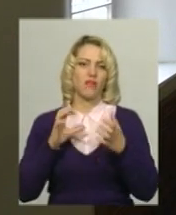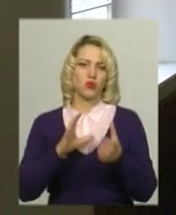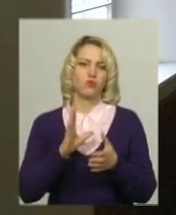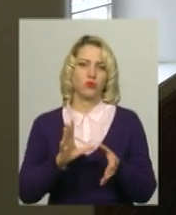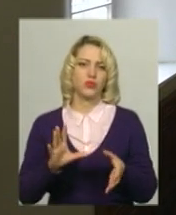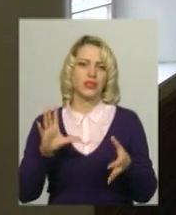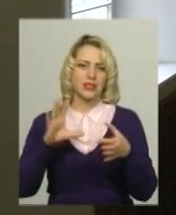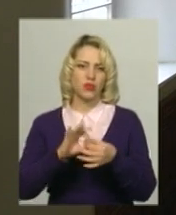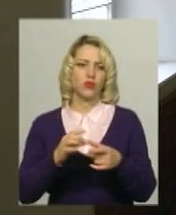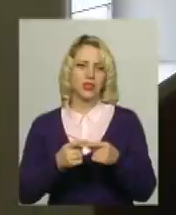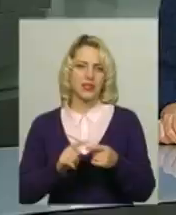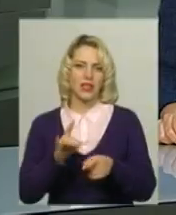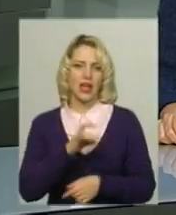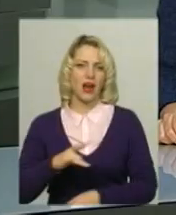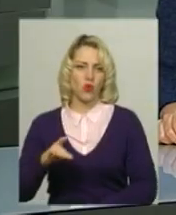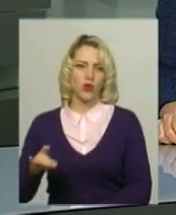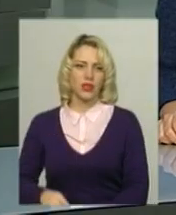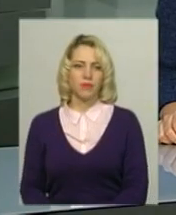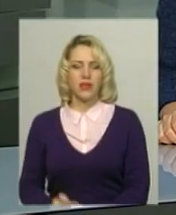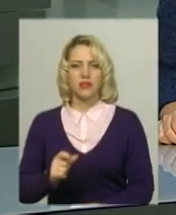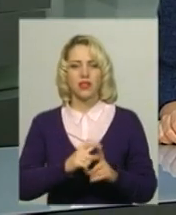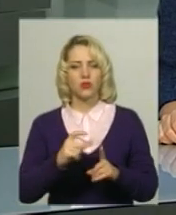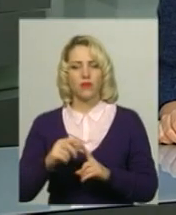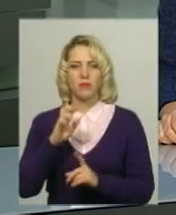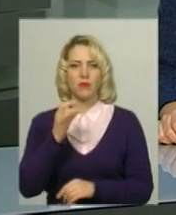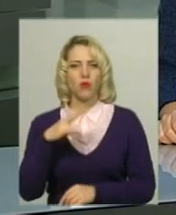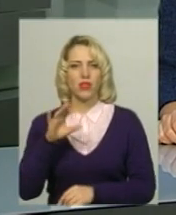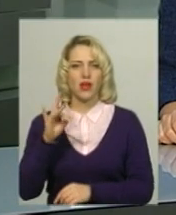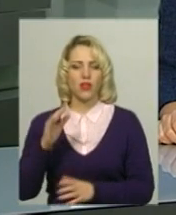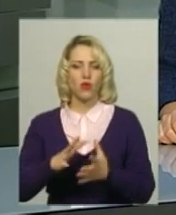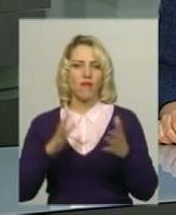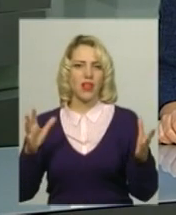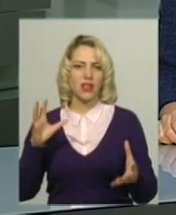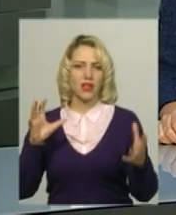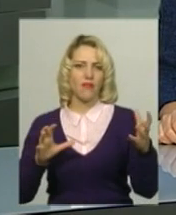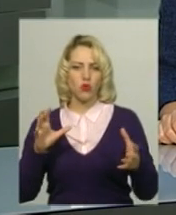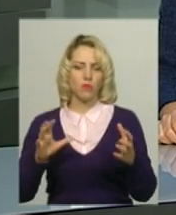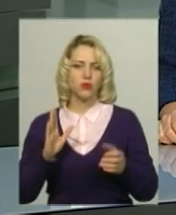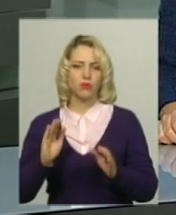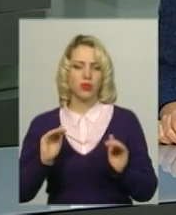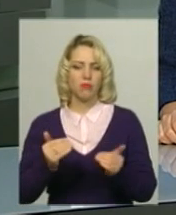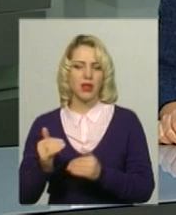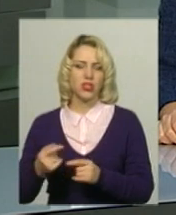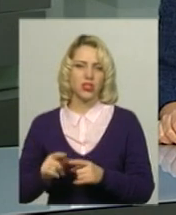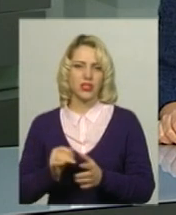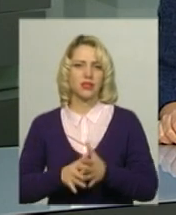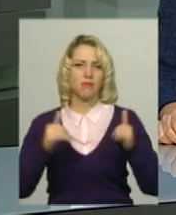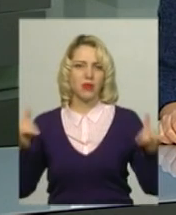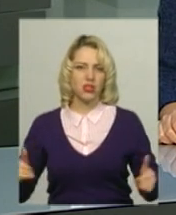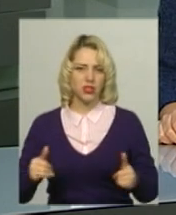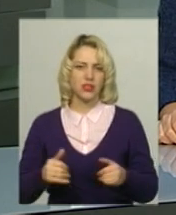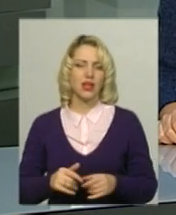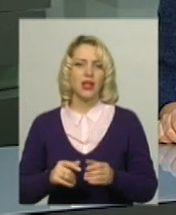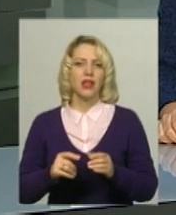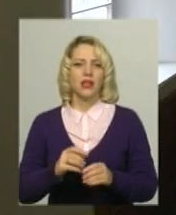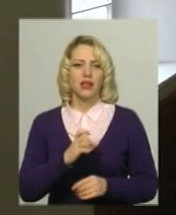мікрорайони. За словами Андрія Бондаренка, великих автобусів на маршруті буде менше. Відповідно, збільшиться інтервал руху.